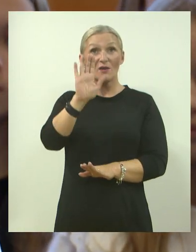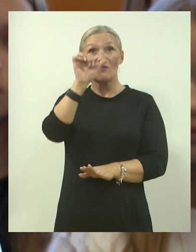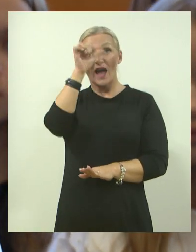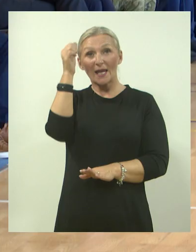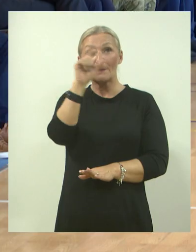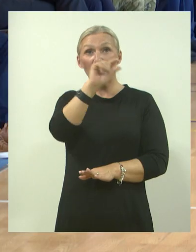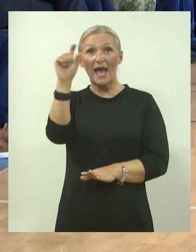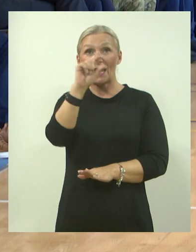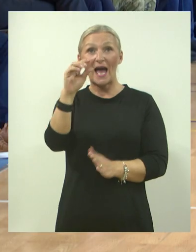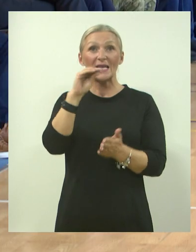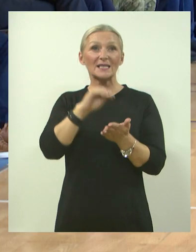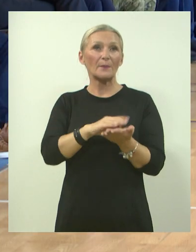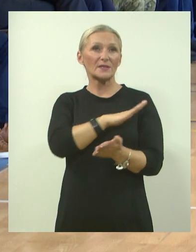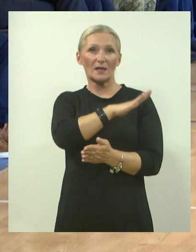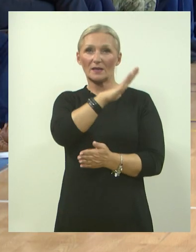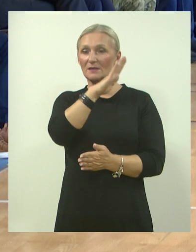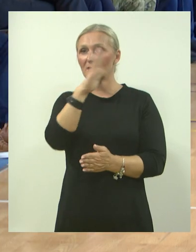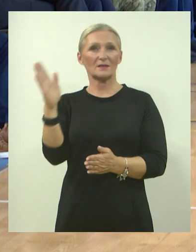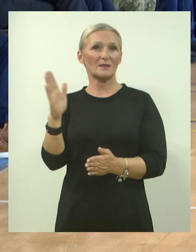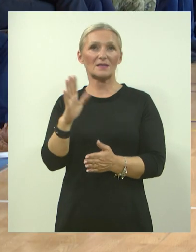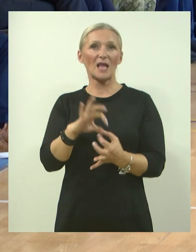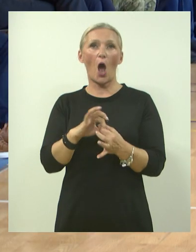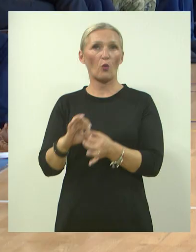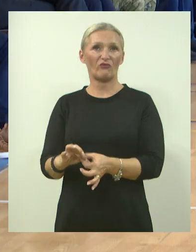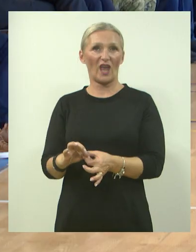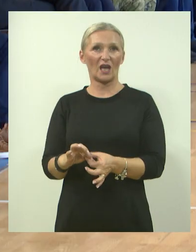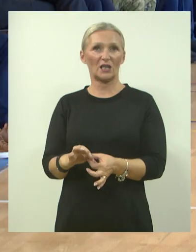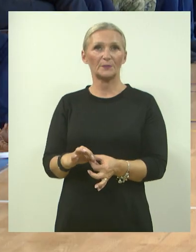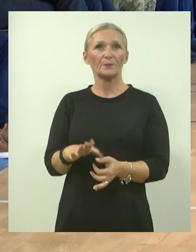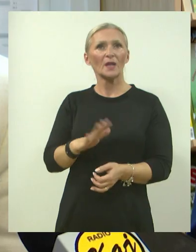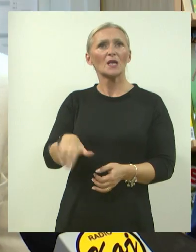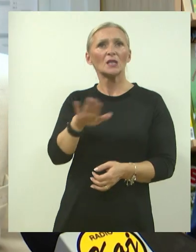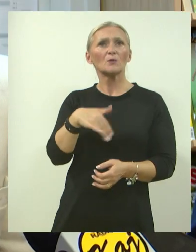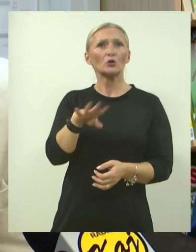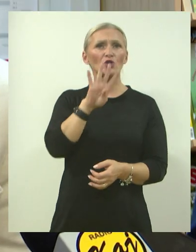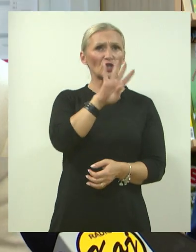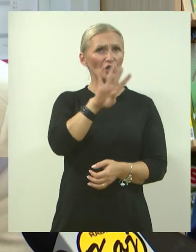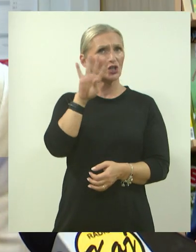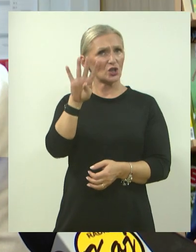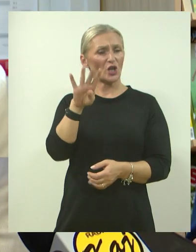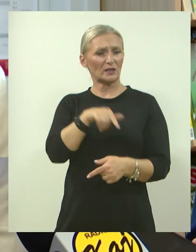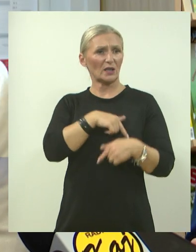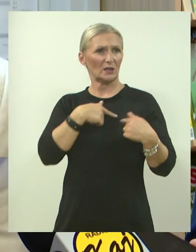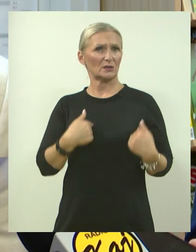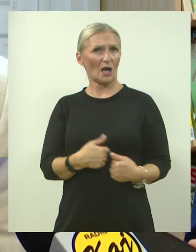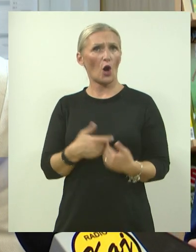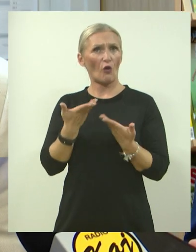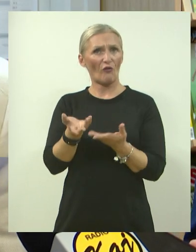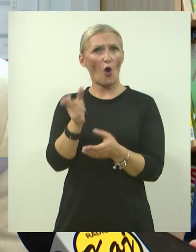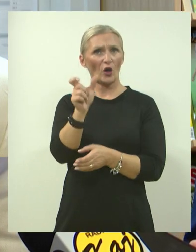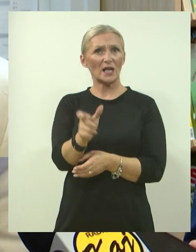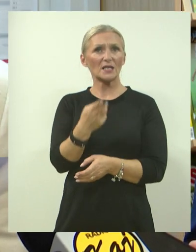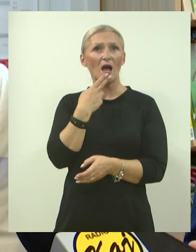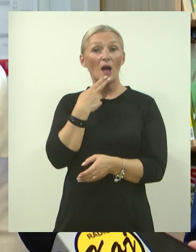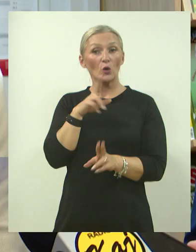zapisani od sat pa do vječnosti. U području gornjih knjeginca bilo je 44 dragovoljaca koji su također imali